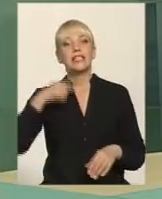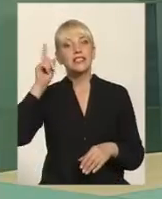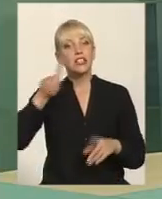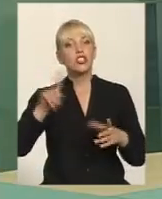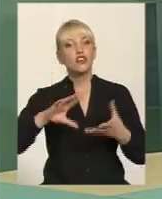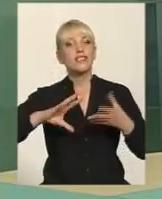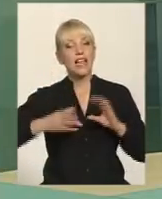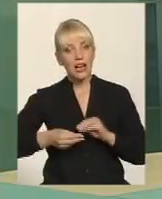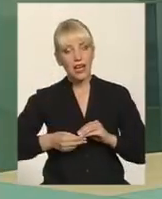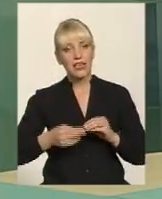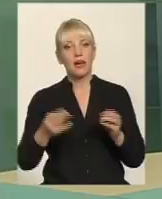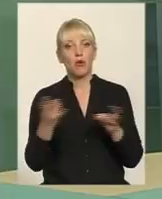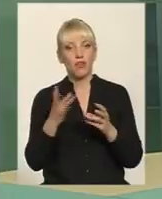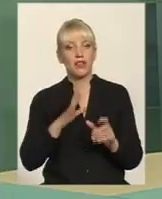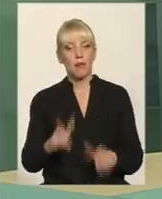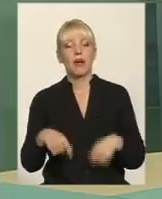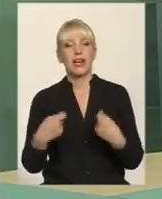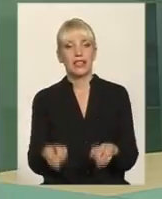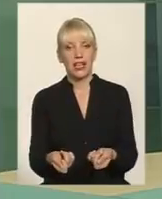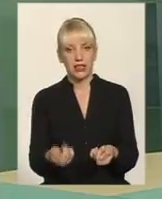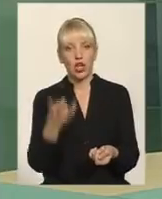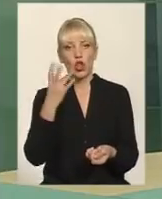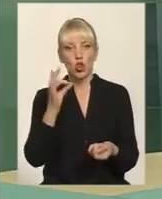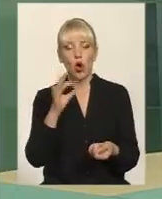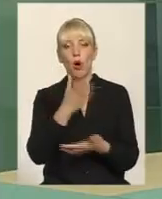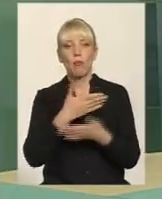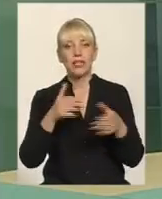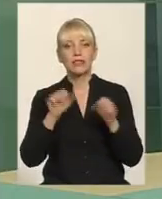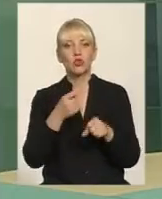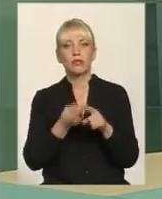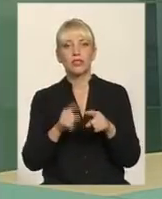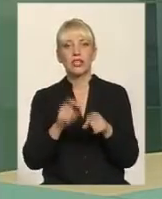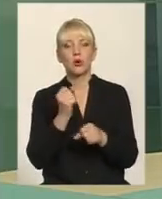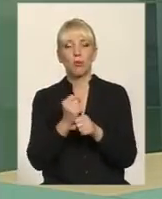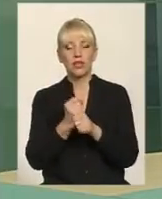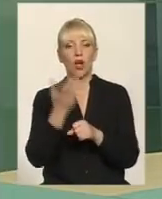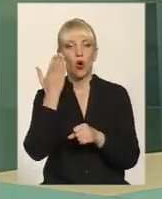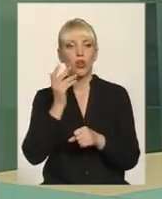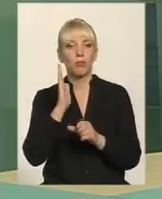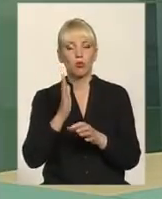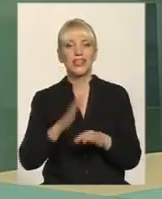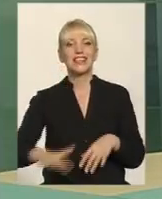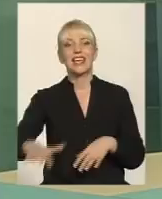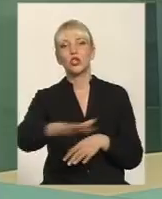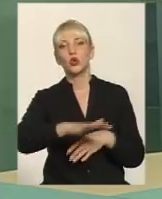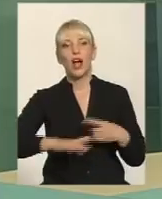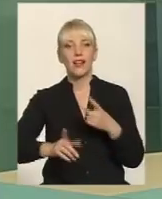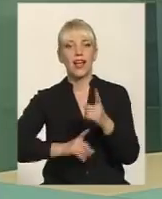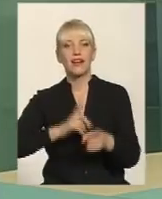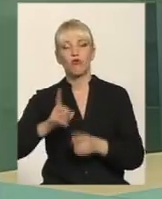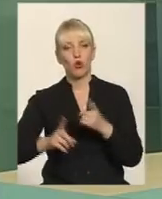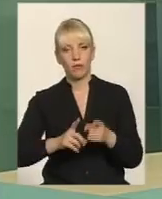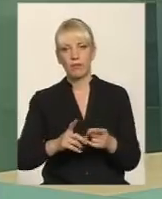які ми маємо передати, але ми зможемо це зробити тільки тоді, коли пройде територіально-адміністративна реформа. Що ця реформа, в чому її